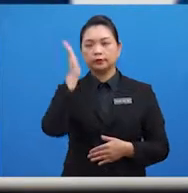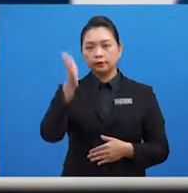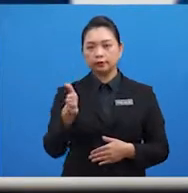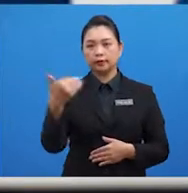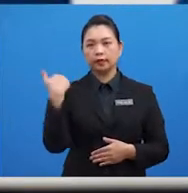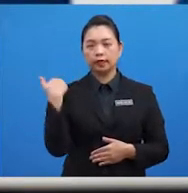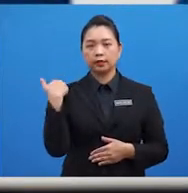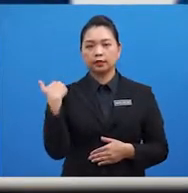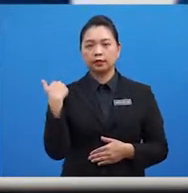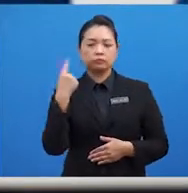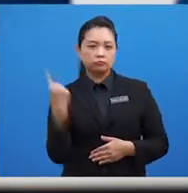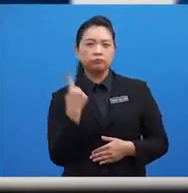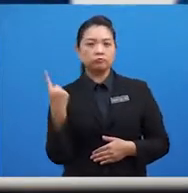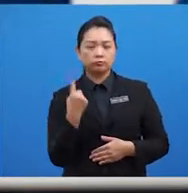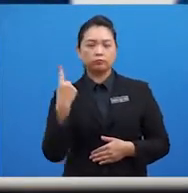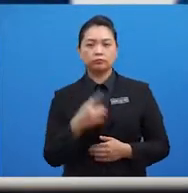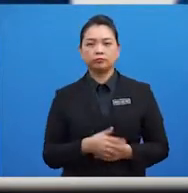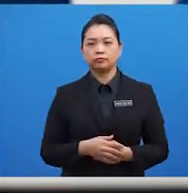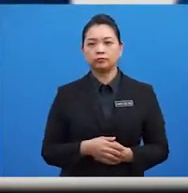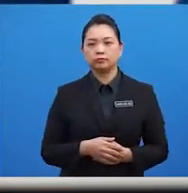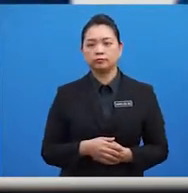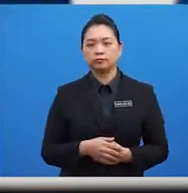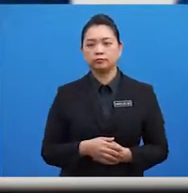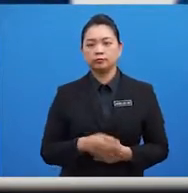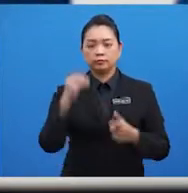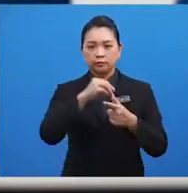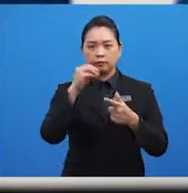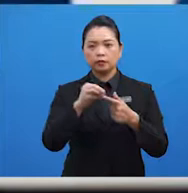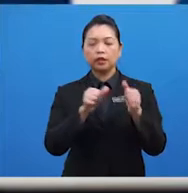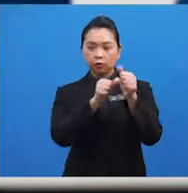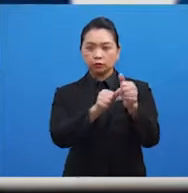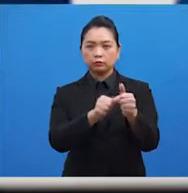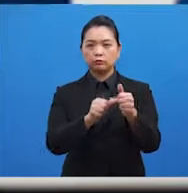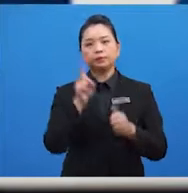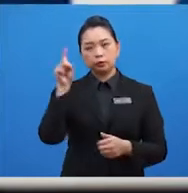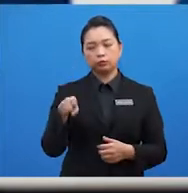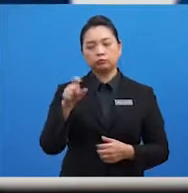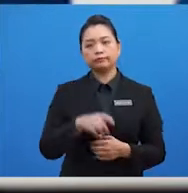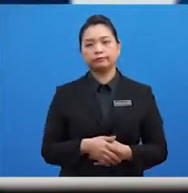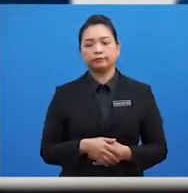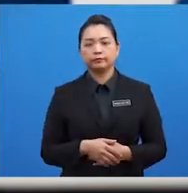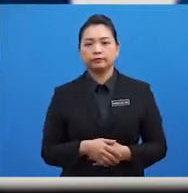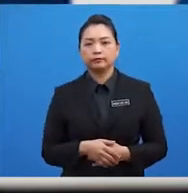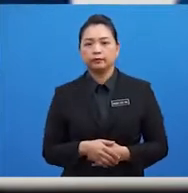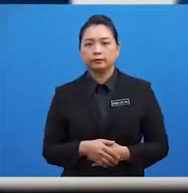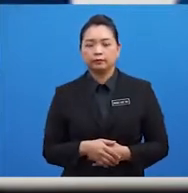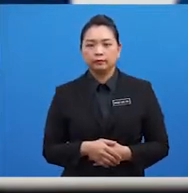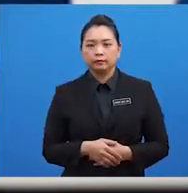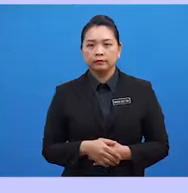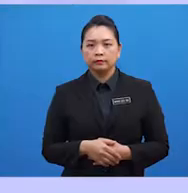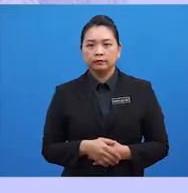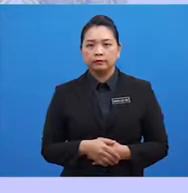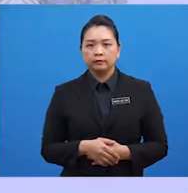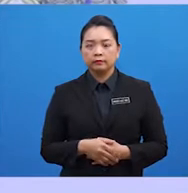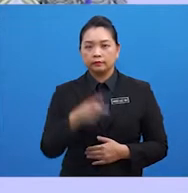diadakan dari semasa ke semasa atau mengikut keperluan. Sebagai contoh,